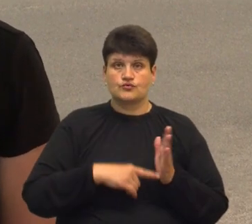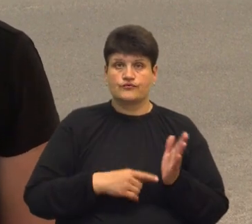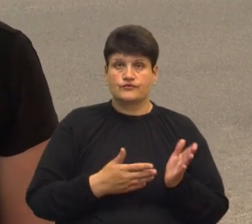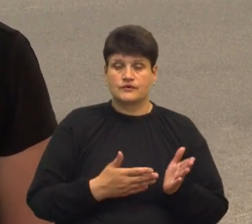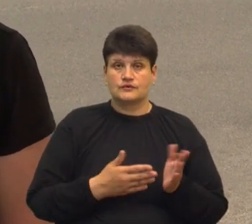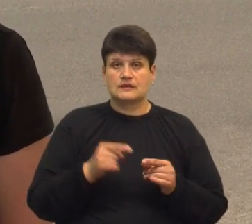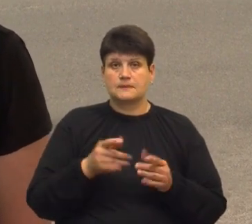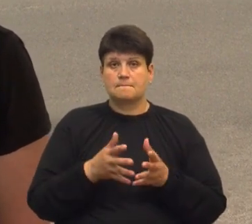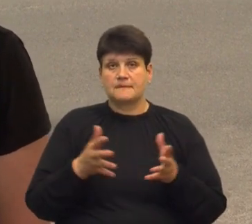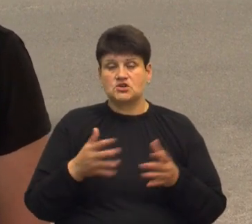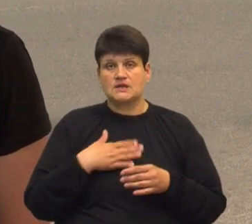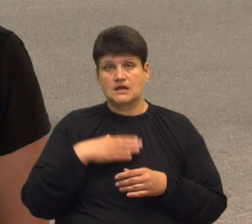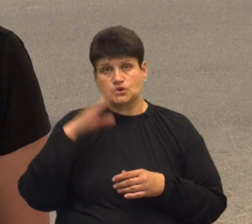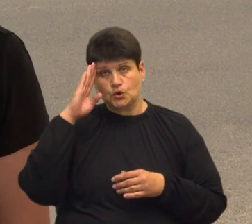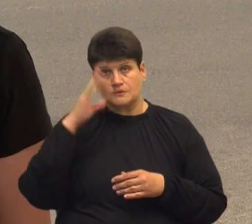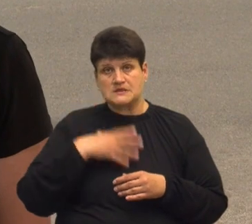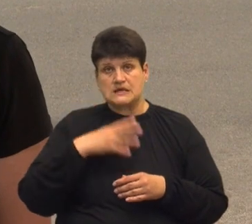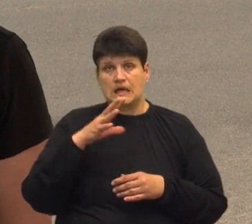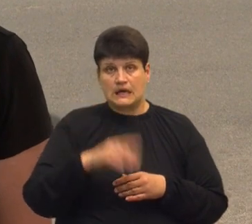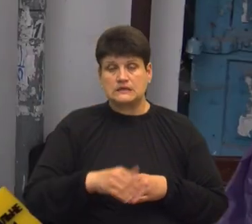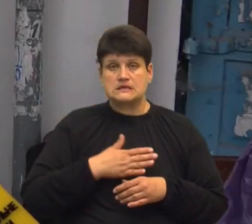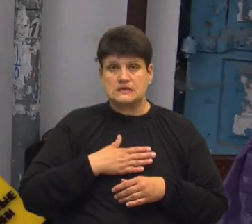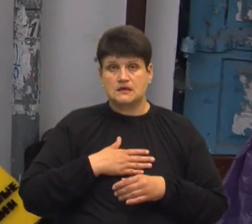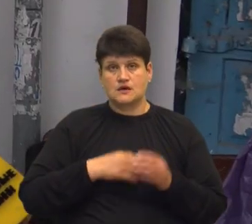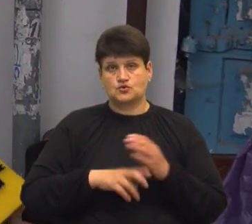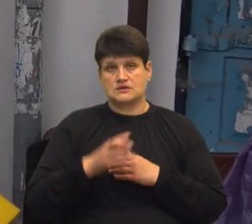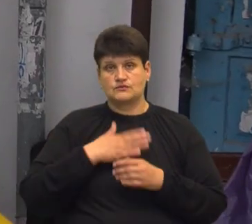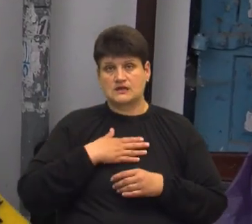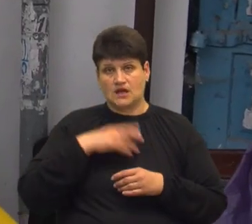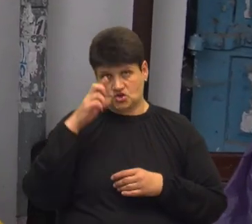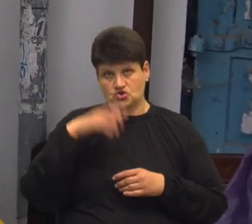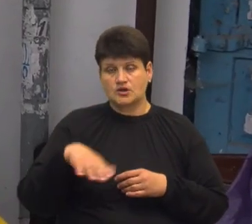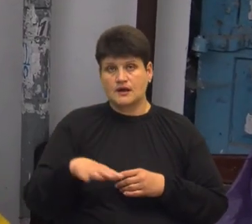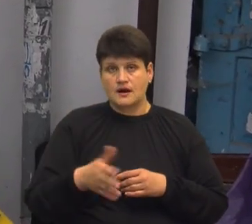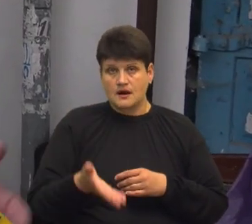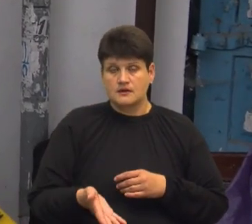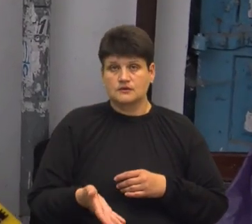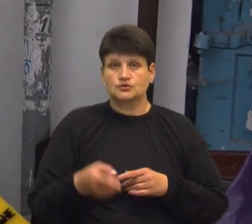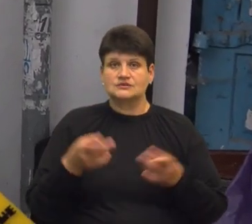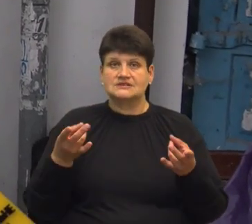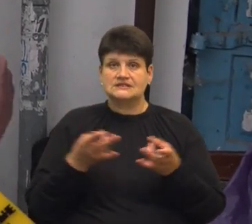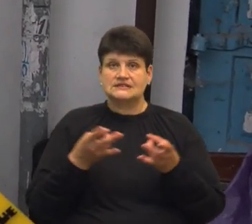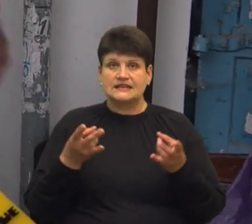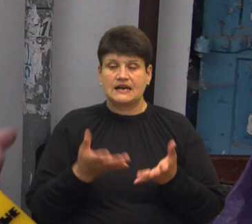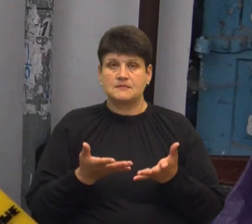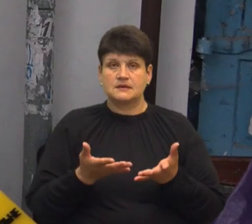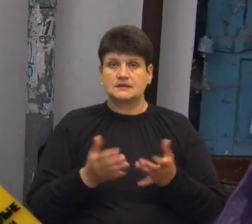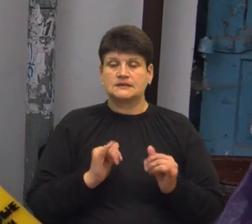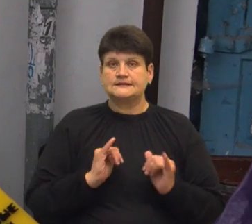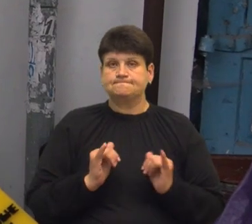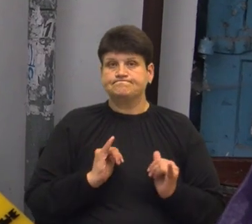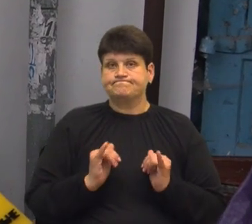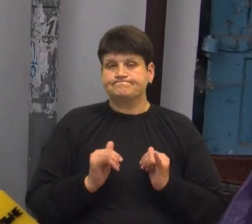Тим більше наші хлопці гинуть за наш край, за нашу землю. Тут треба якийсь виважений і толерантний вихід